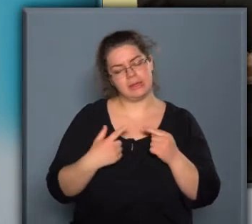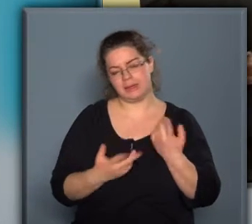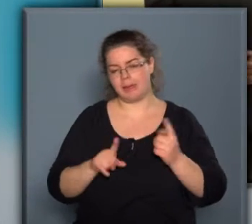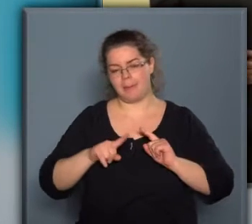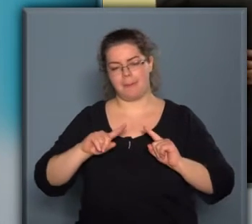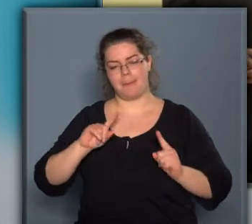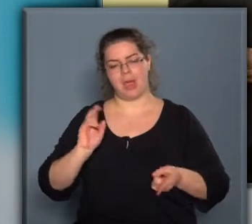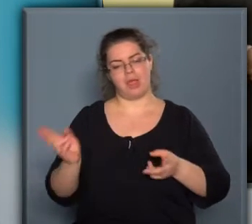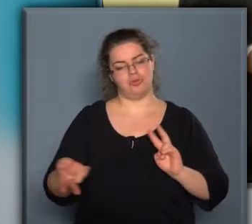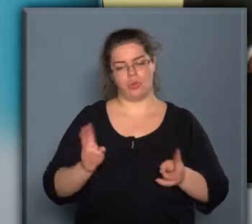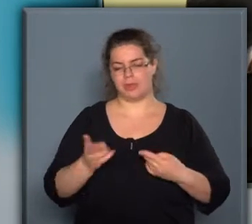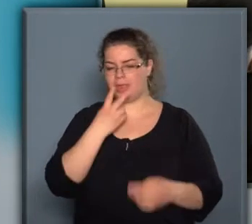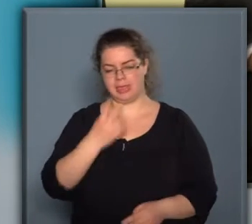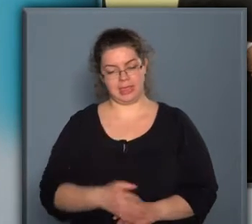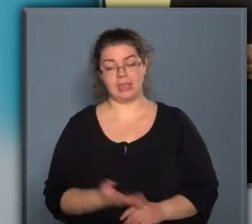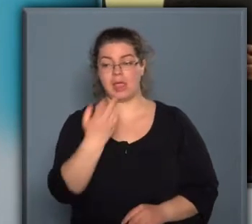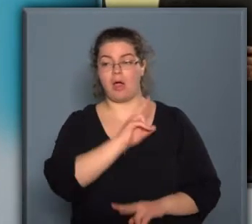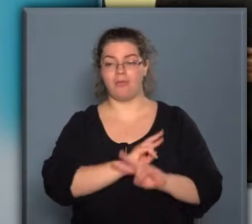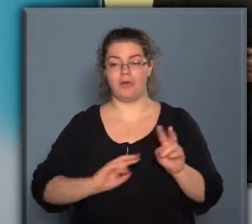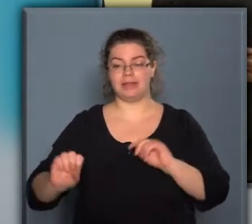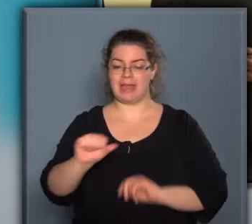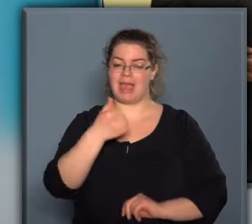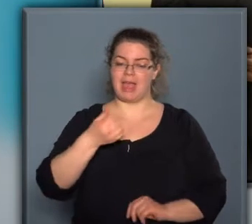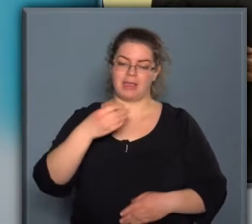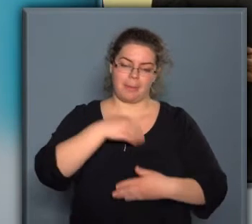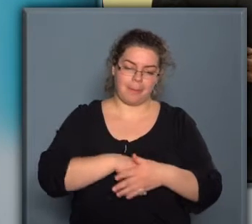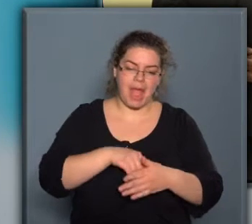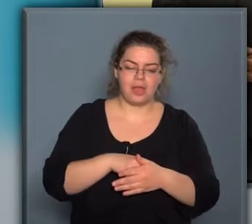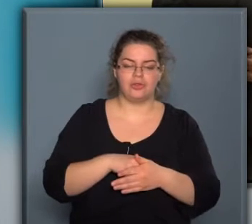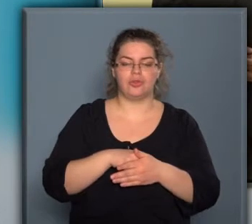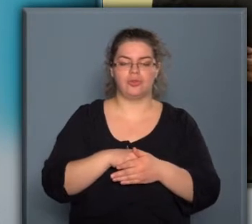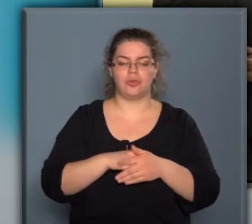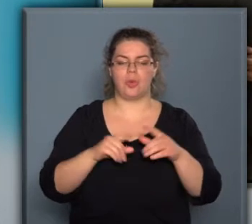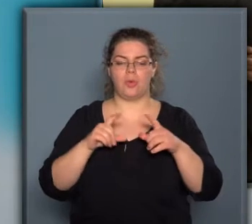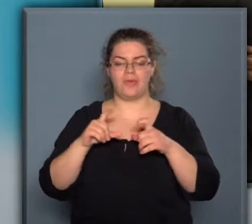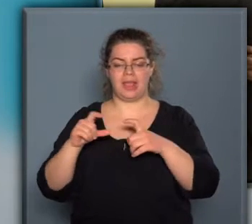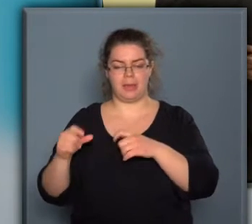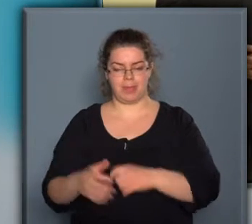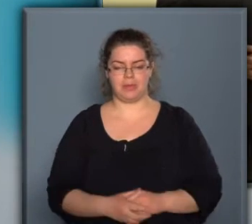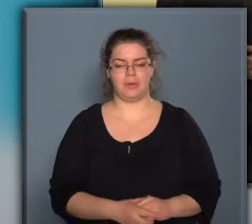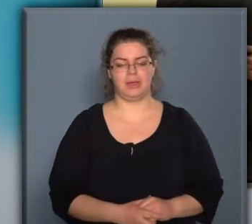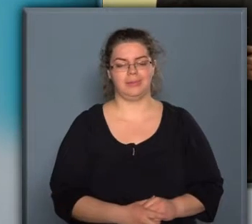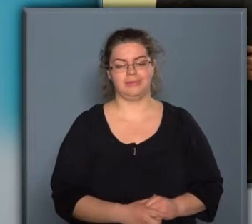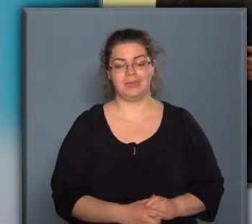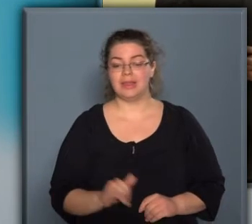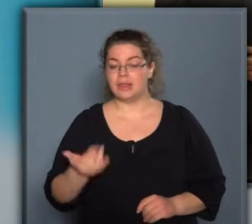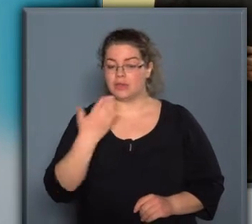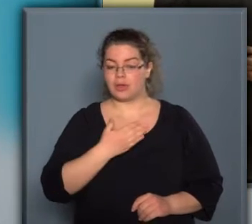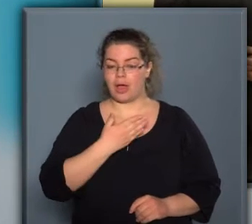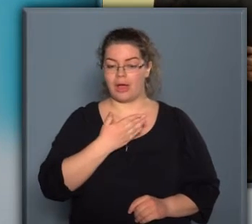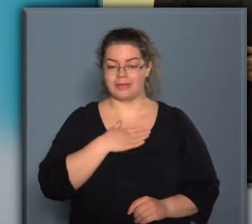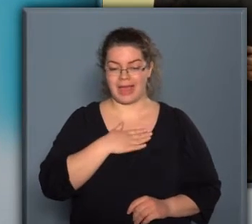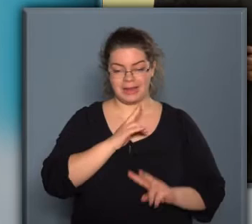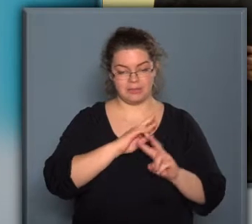másképpen nézni, ha van egy belső fényképezőgép. És ha